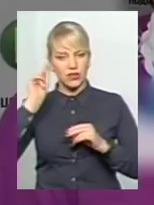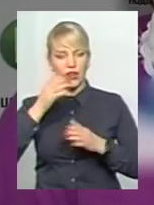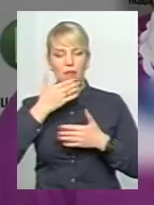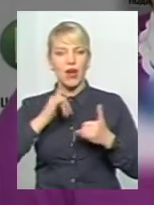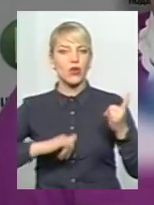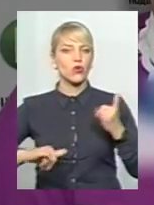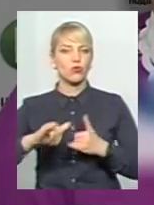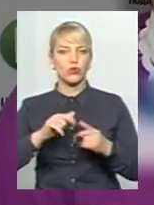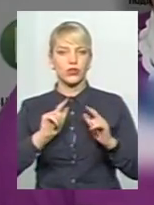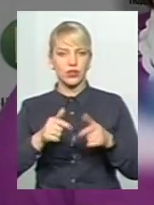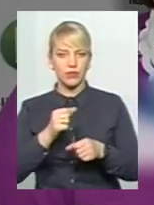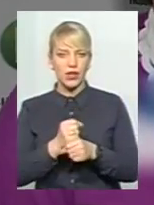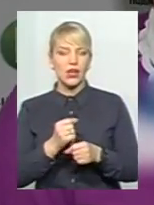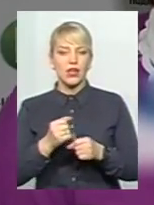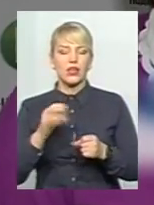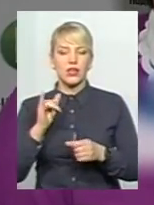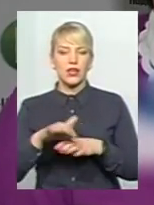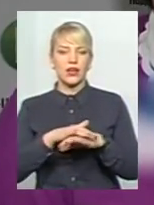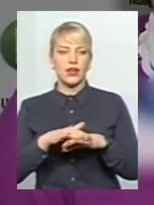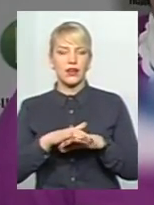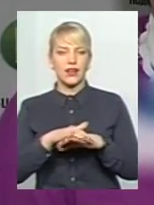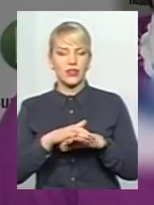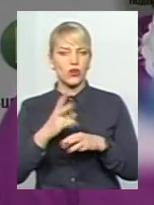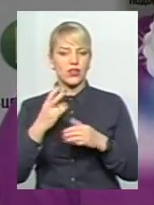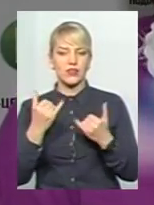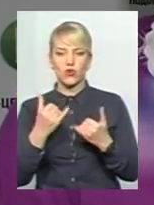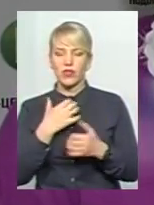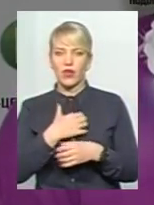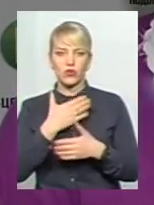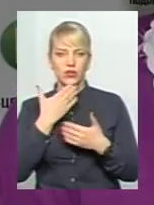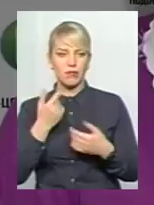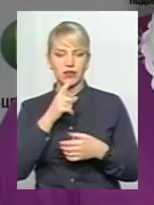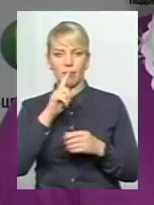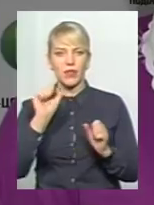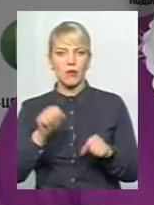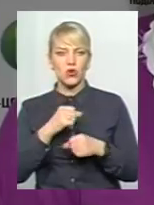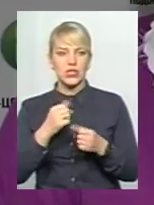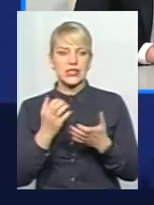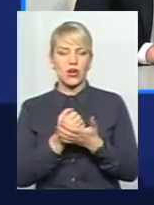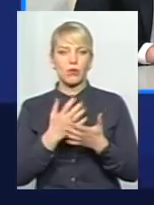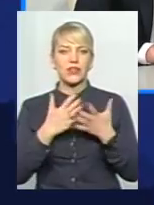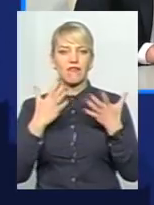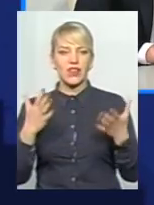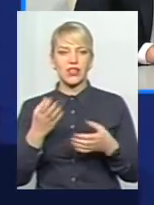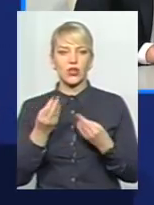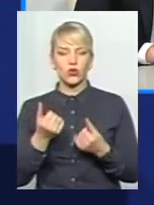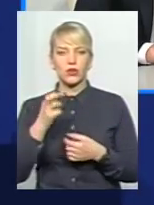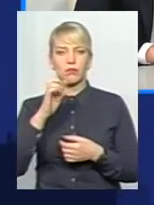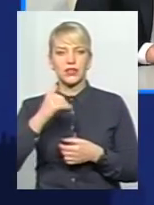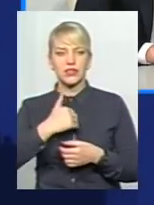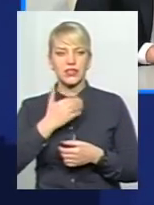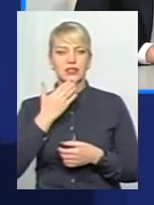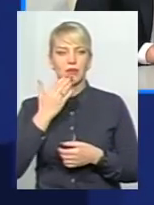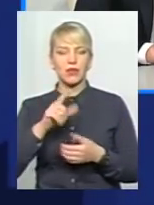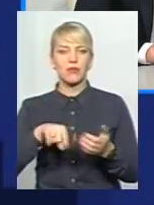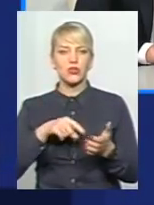подітися. Ринок вже не актуальний на сьогодні, бо неможливо там заробити великих коштів. Тому хотіли б запитати